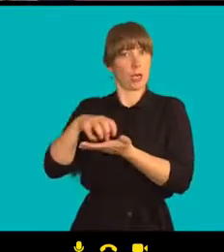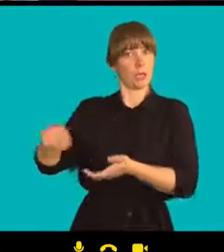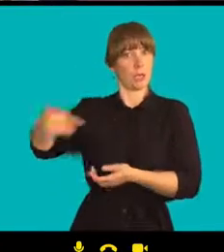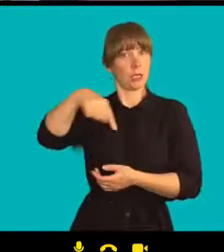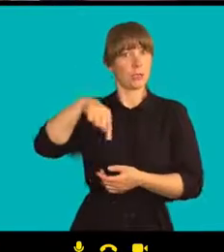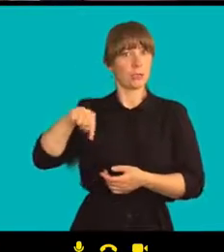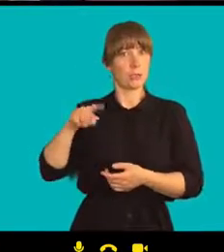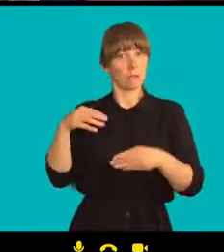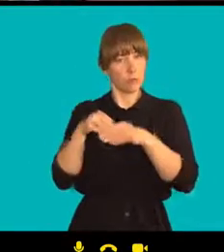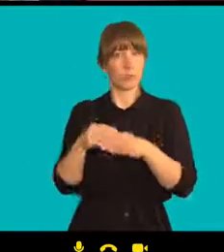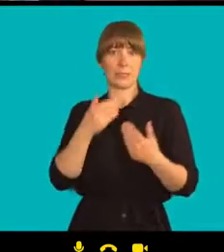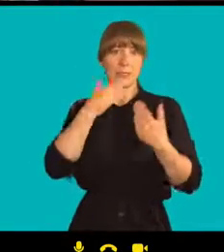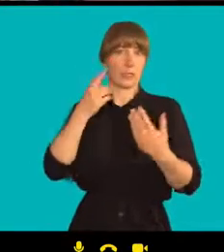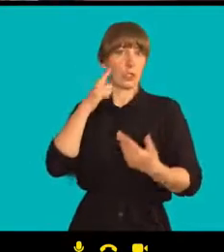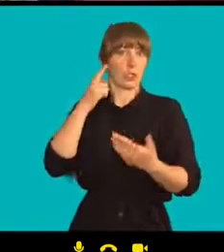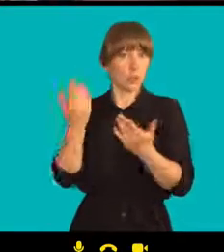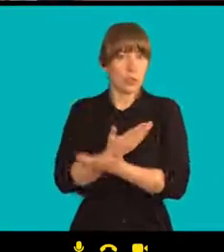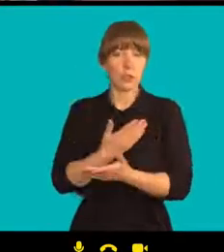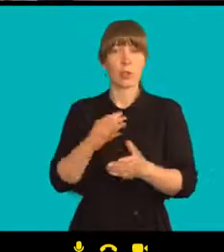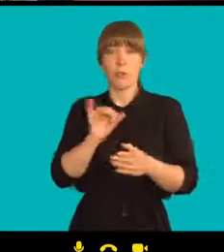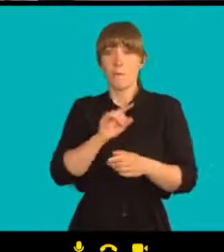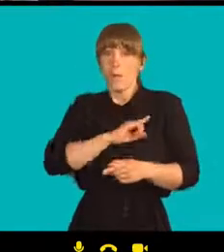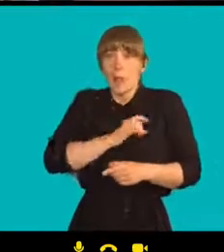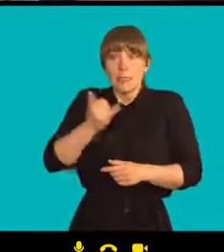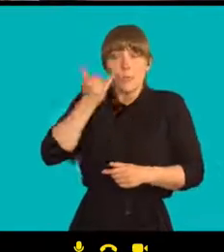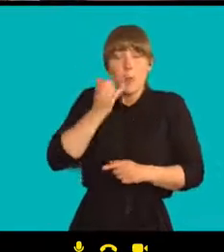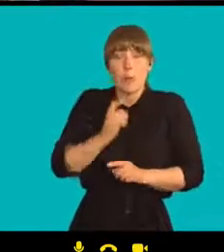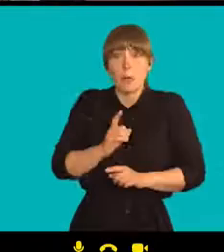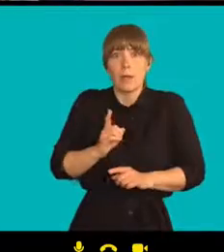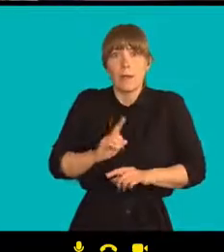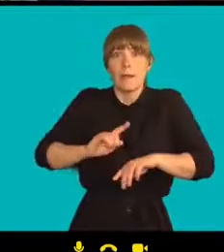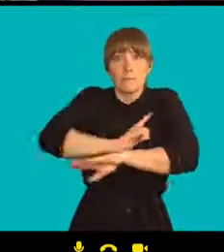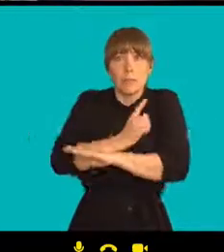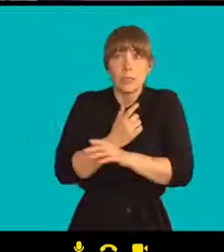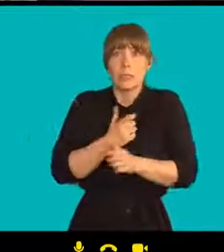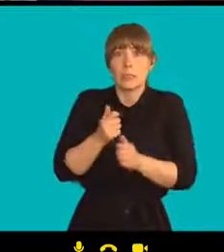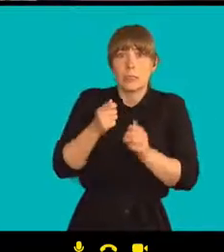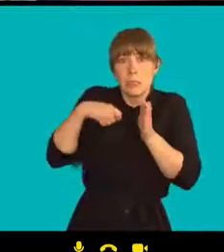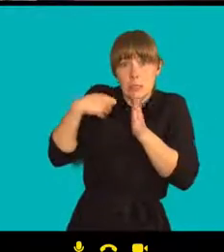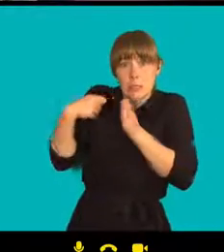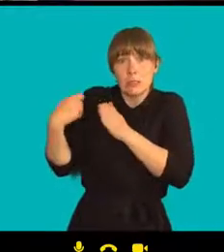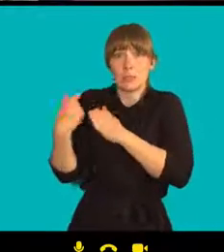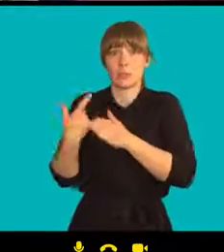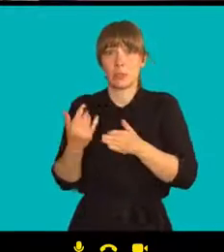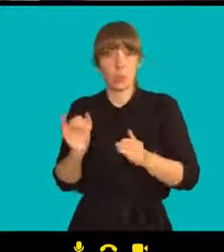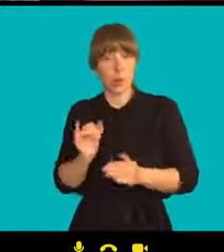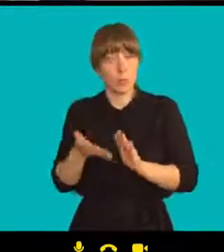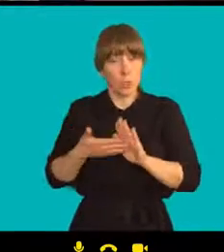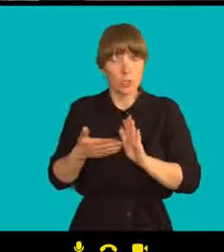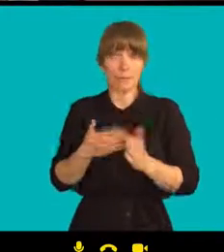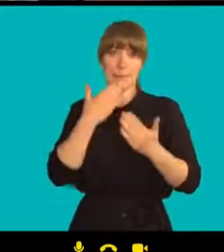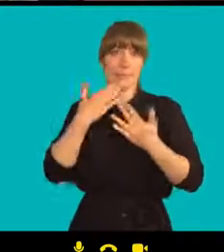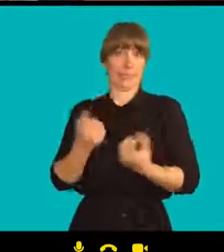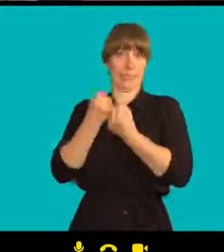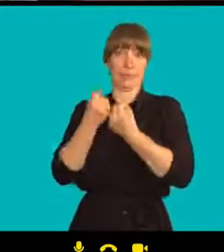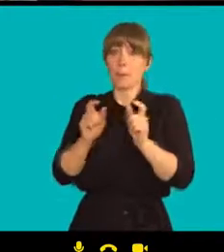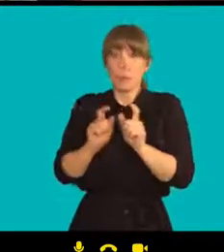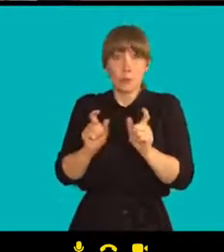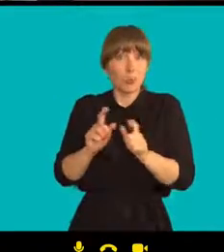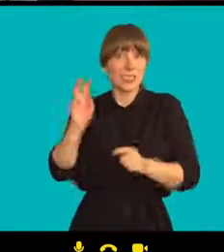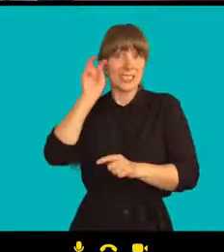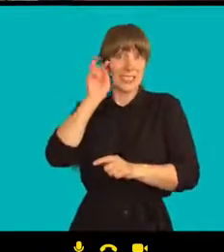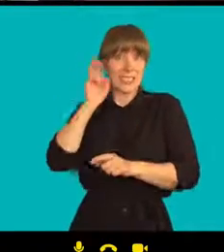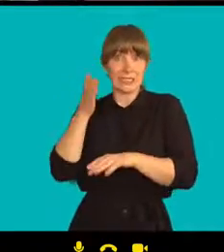dnes na svém osobním telefonu natočí třeba události, které se odehrávají v Bělorusku, protože tam zahraniční